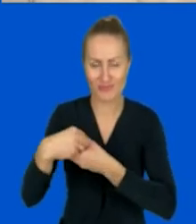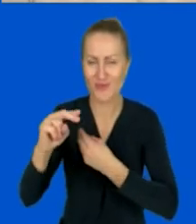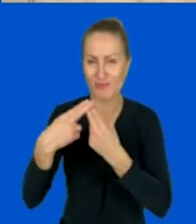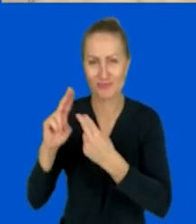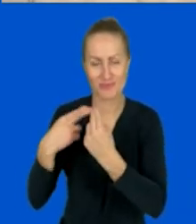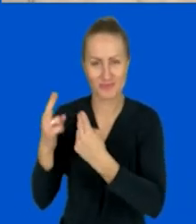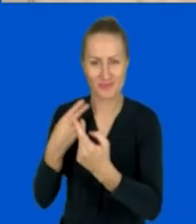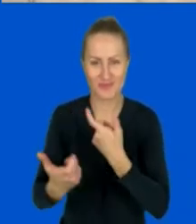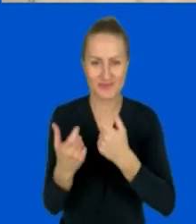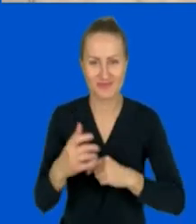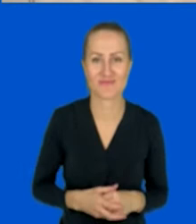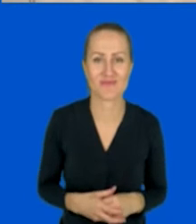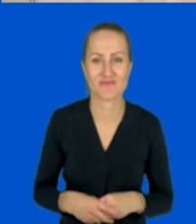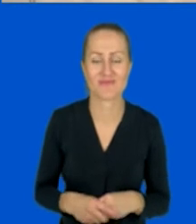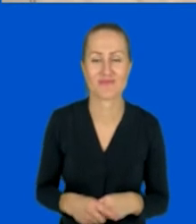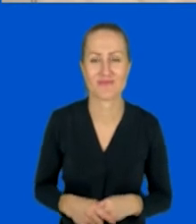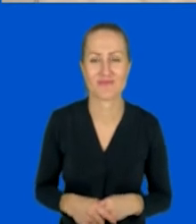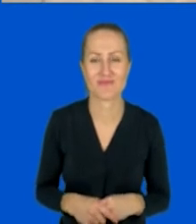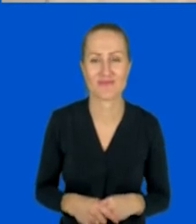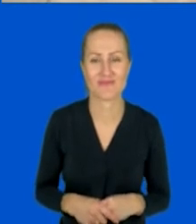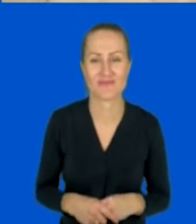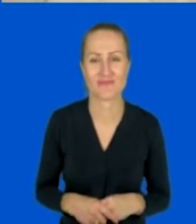Głosują państwo.